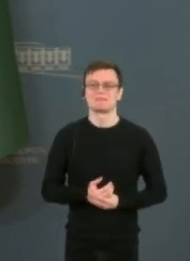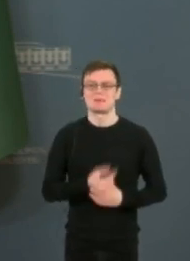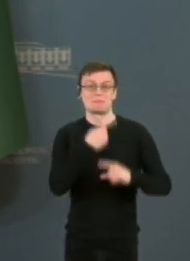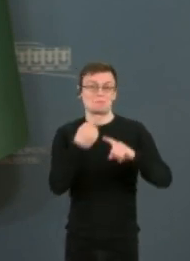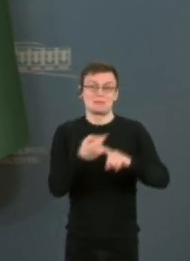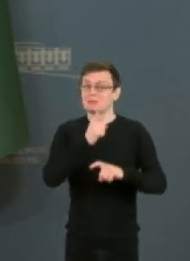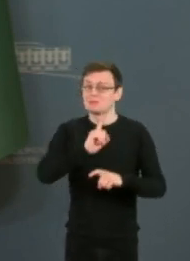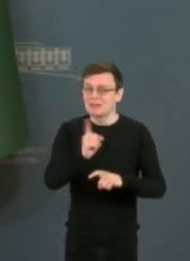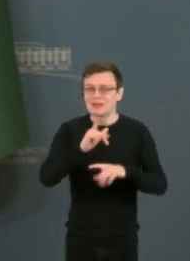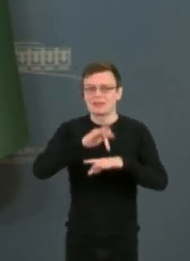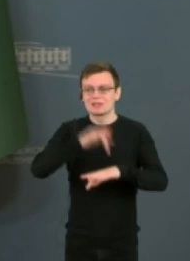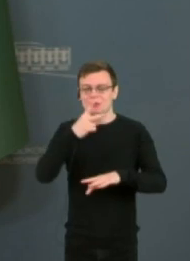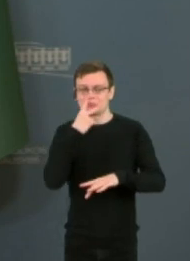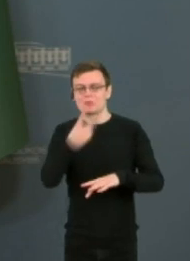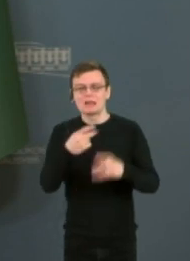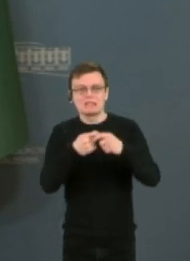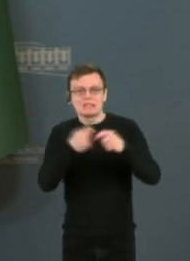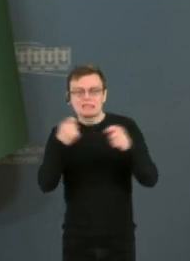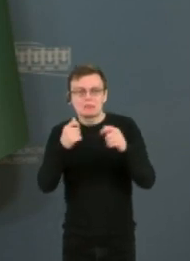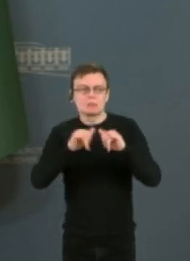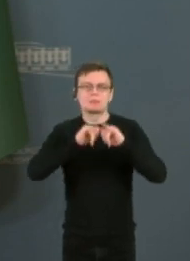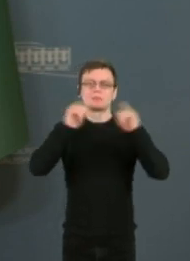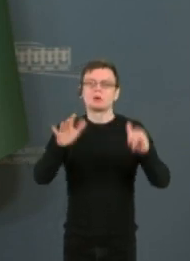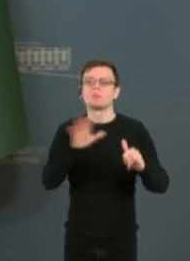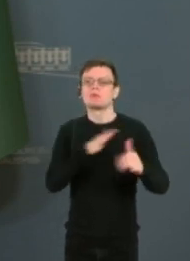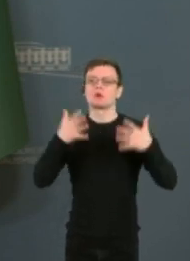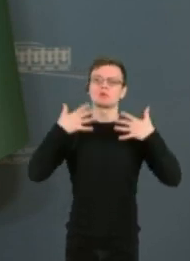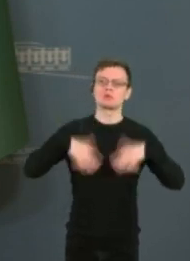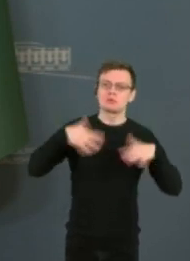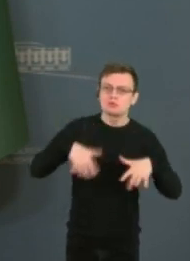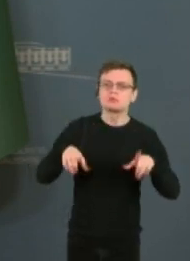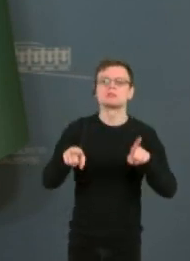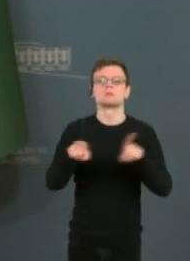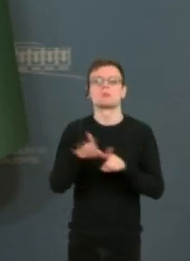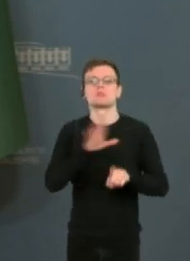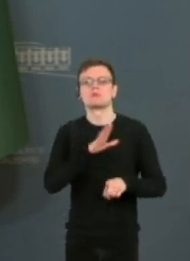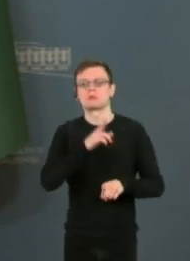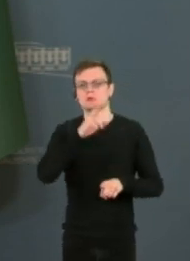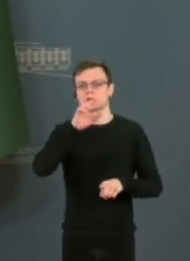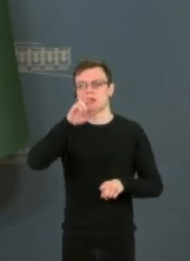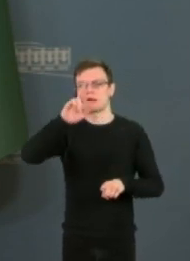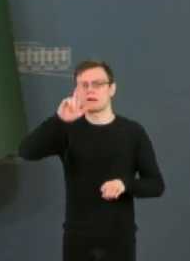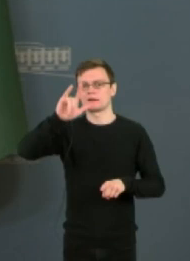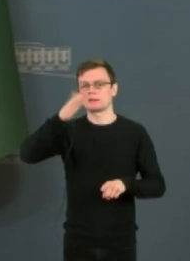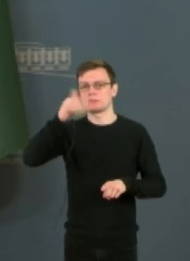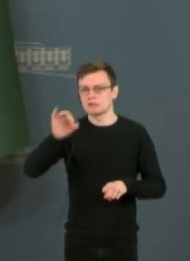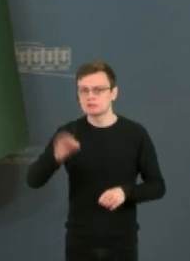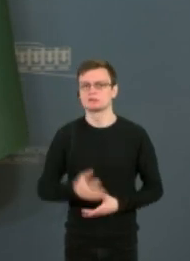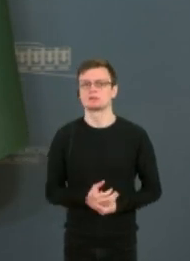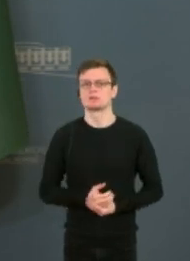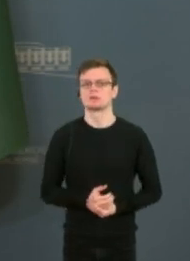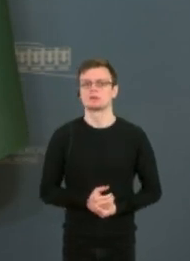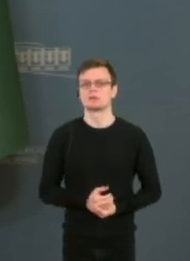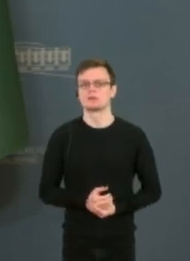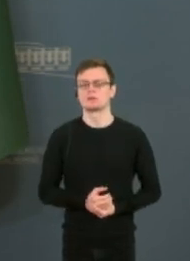kartas, kai jaučiame padidėjusią įtampą, buvo sakartvelo, buvo krymas, buvo kiti epizodai, kai